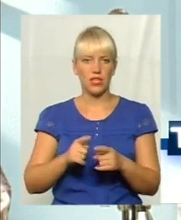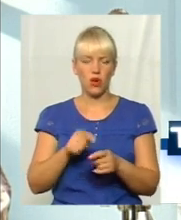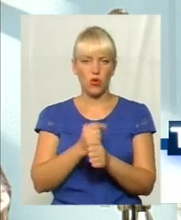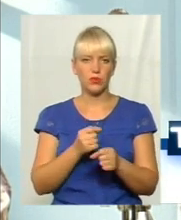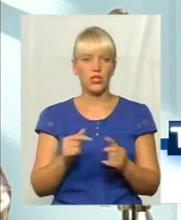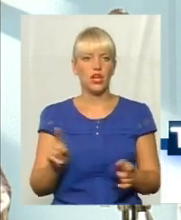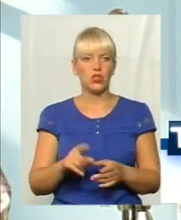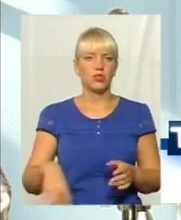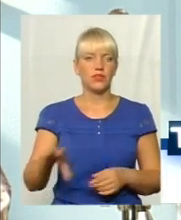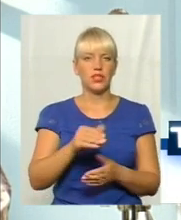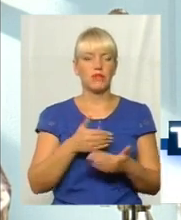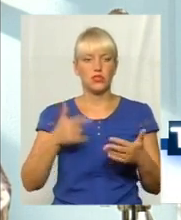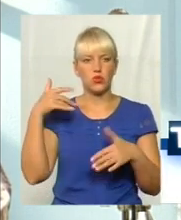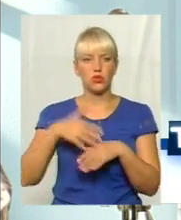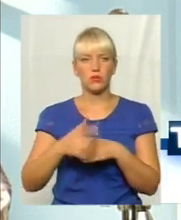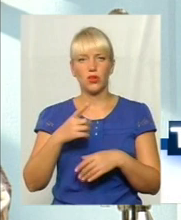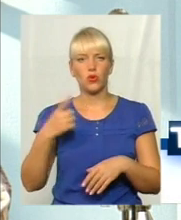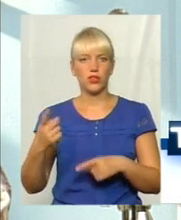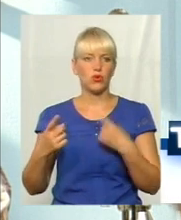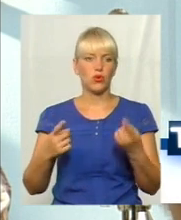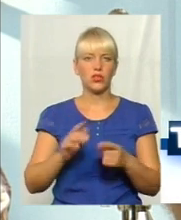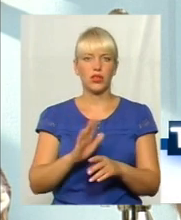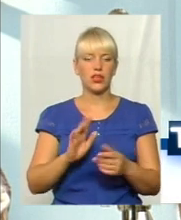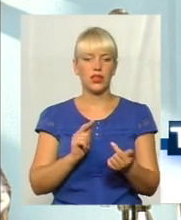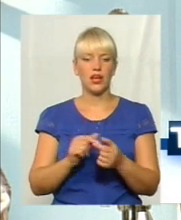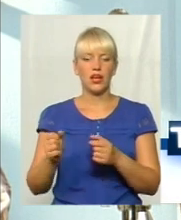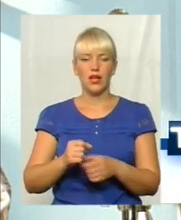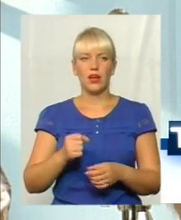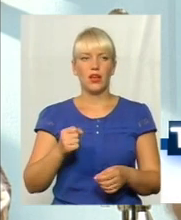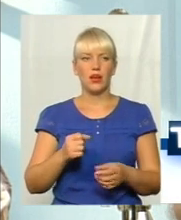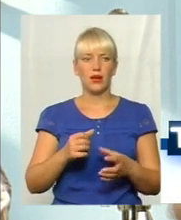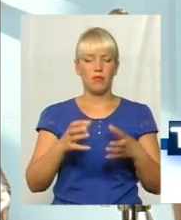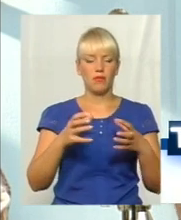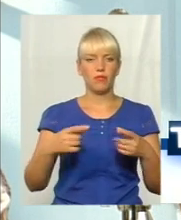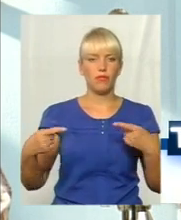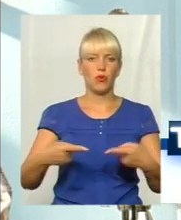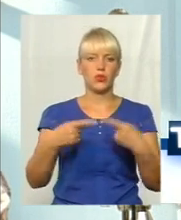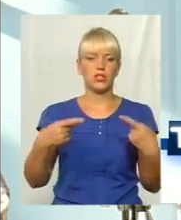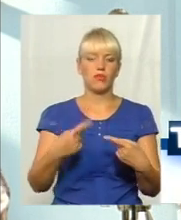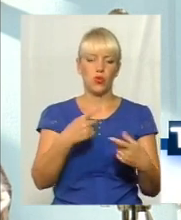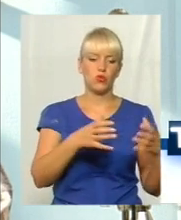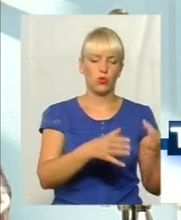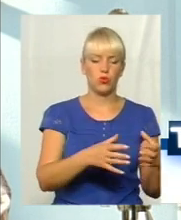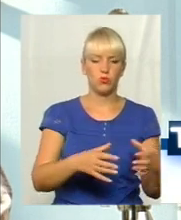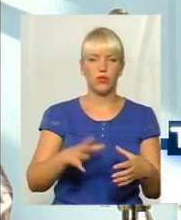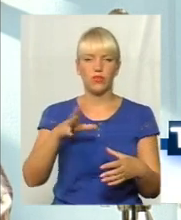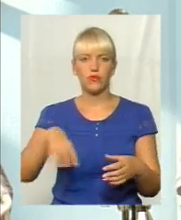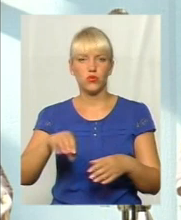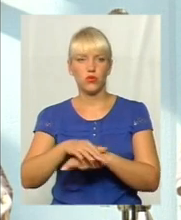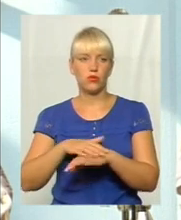ми зрозуміли один одного суспільства і не протиставляли одну групу всьому суспільству, окремо